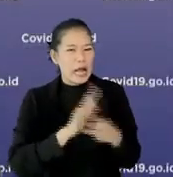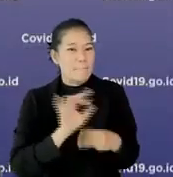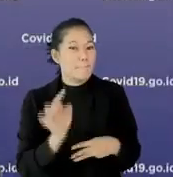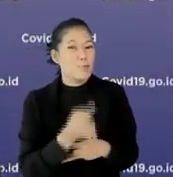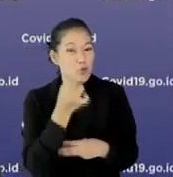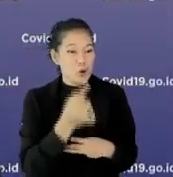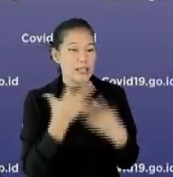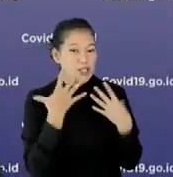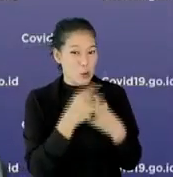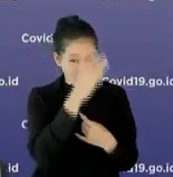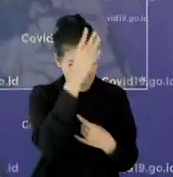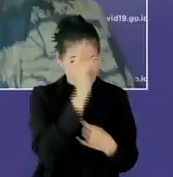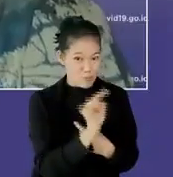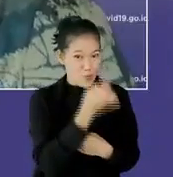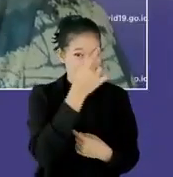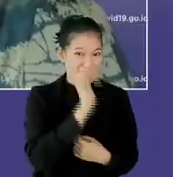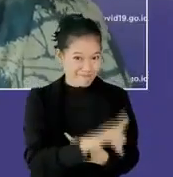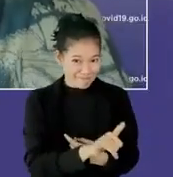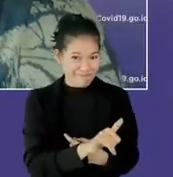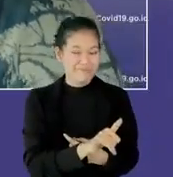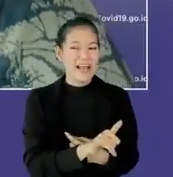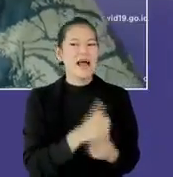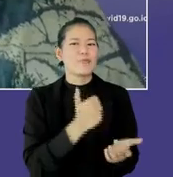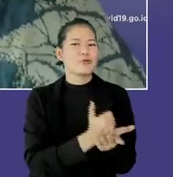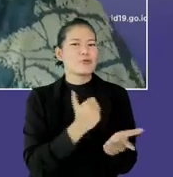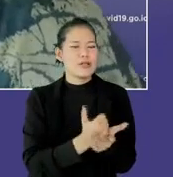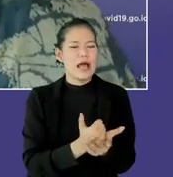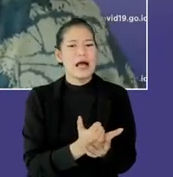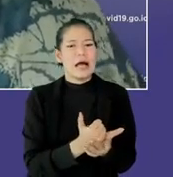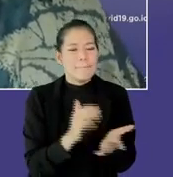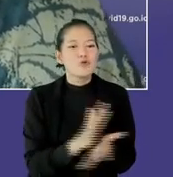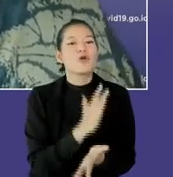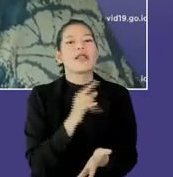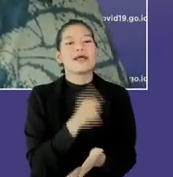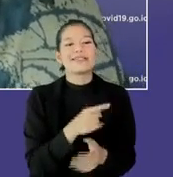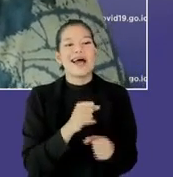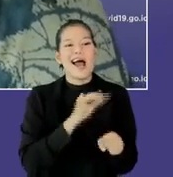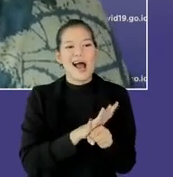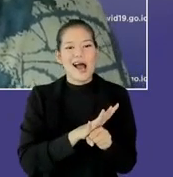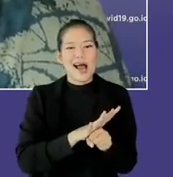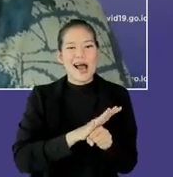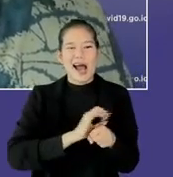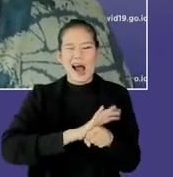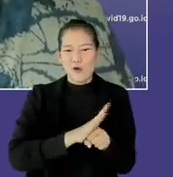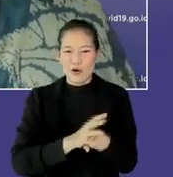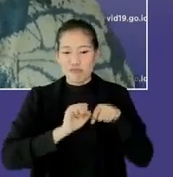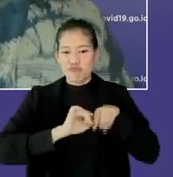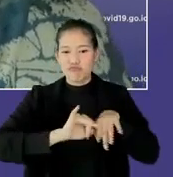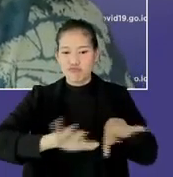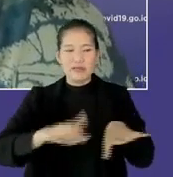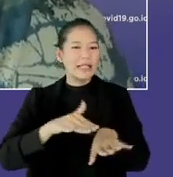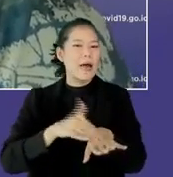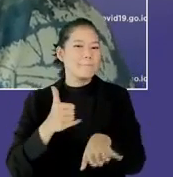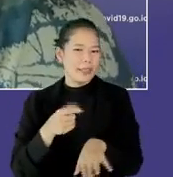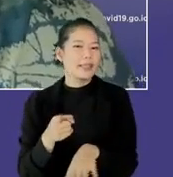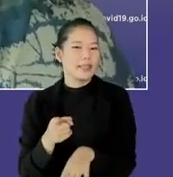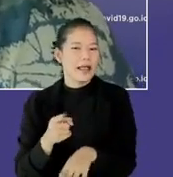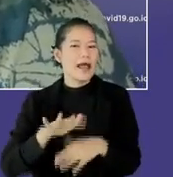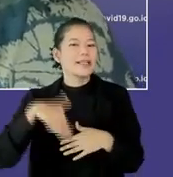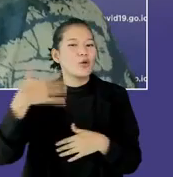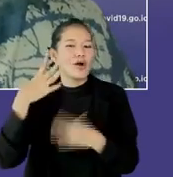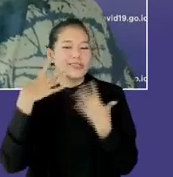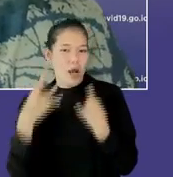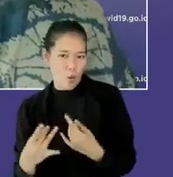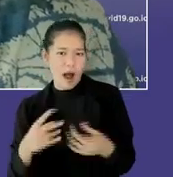dimulai di Pulau Jawa dan Bali, begitu kan. Dan memang kebetulan, memang penyebaran kasus, kayaknya agak telat ya, sebetulnya di luar Jawa-Bali ini.